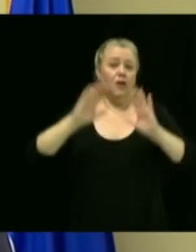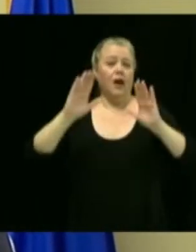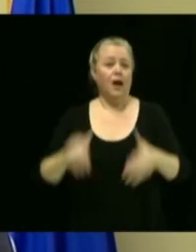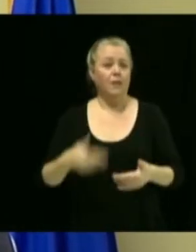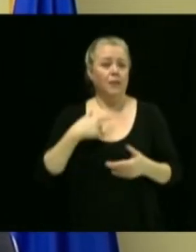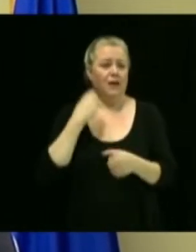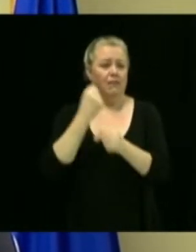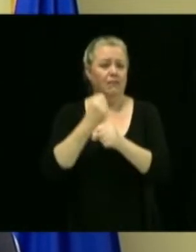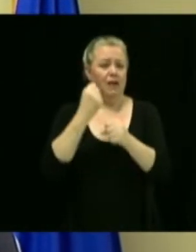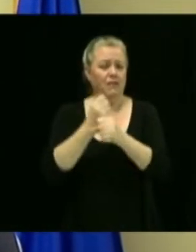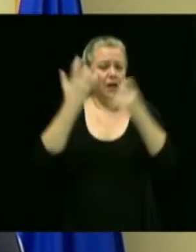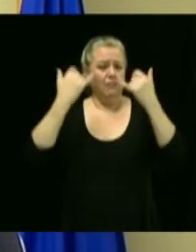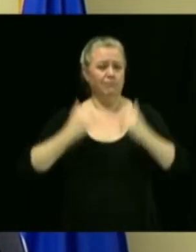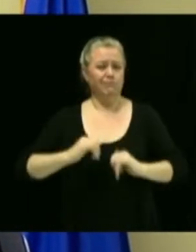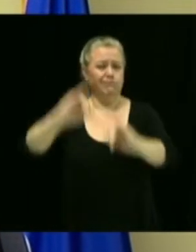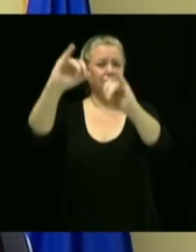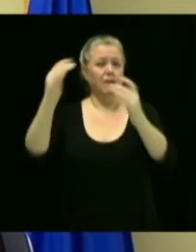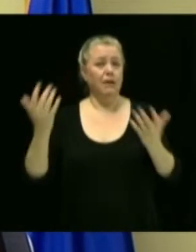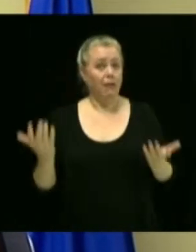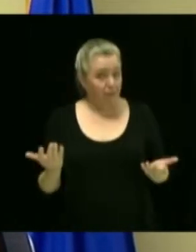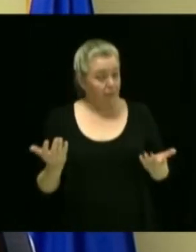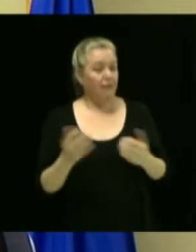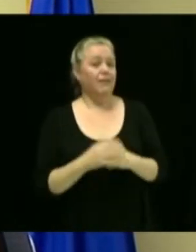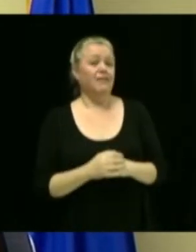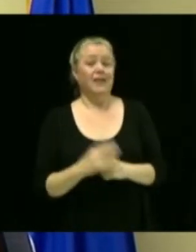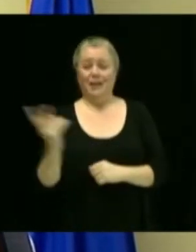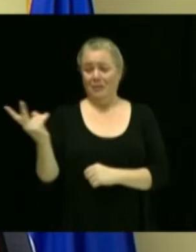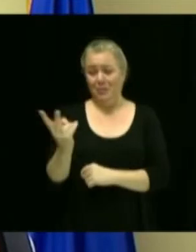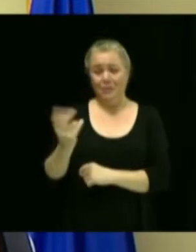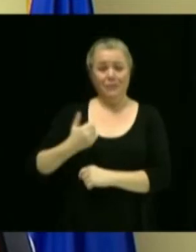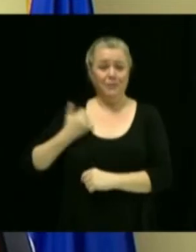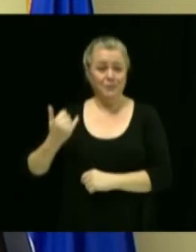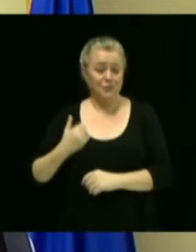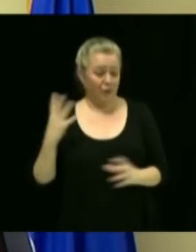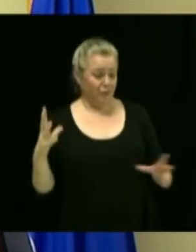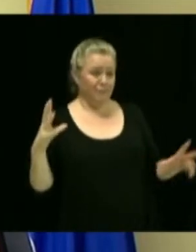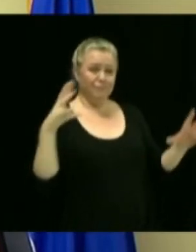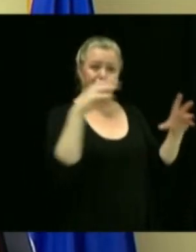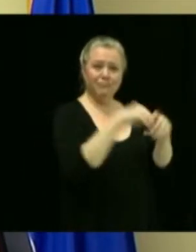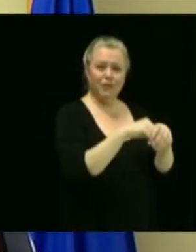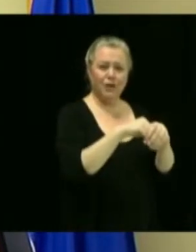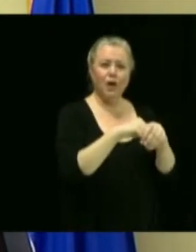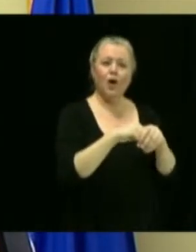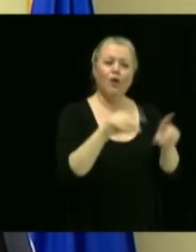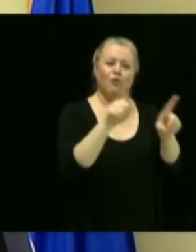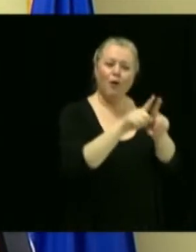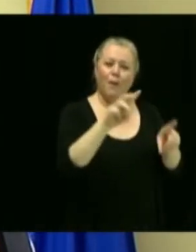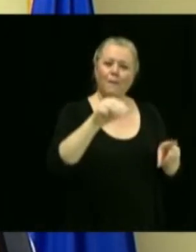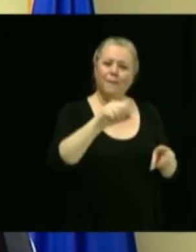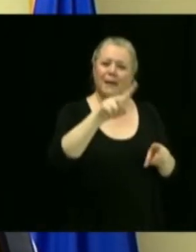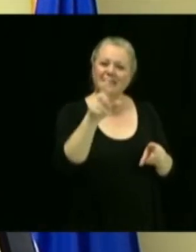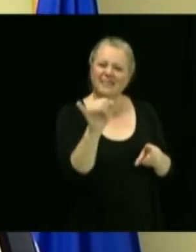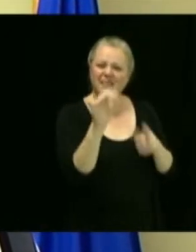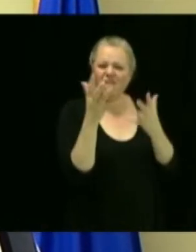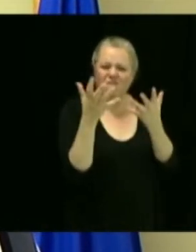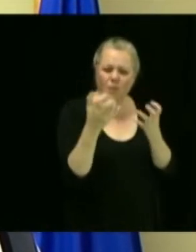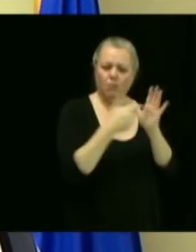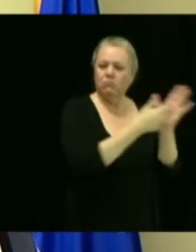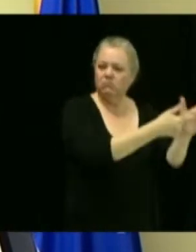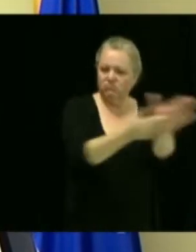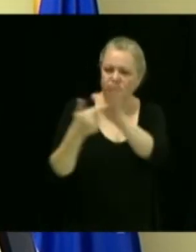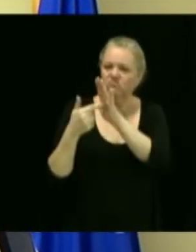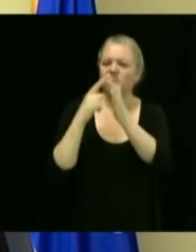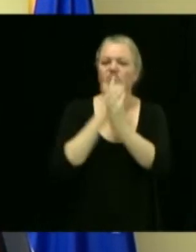permettant cette implication à ces deux jeunes-là, c'est vraiment un message d'inclusion que Maxi porte dans notre collectivité.